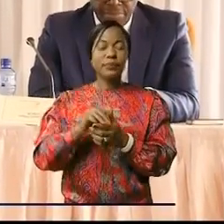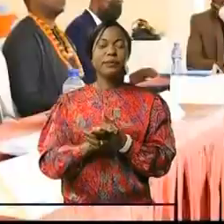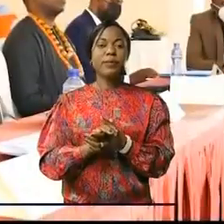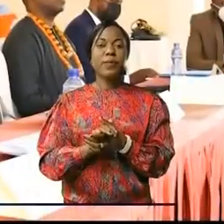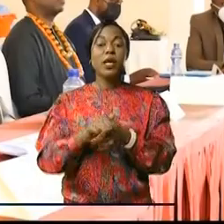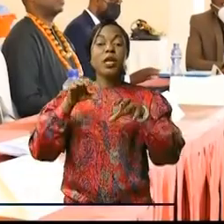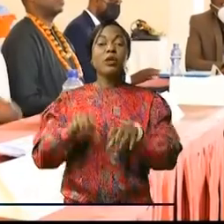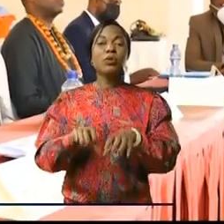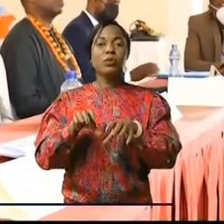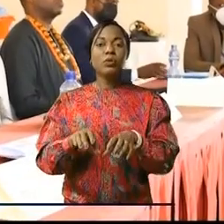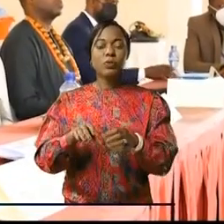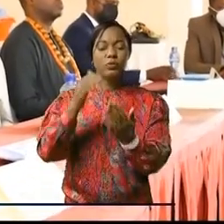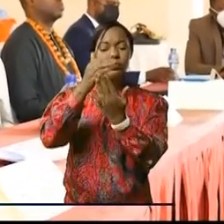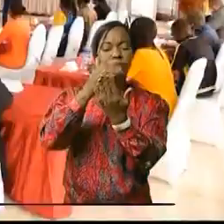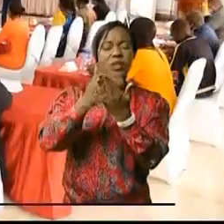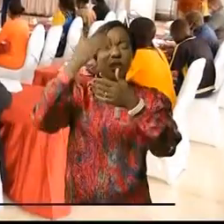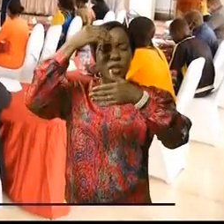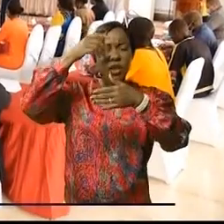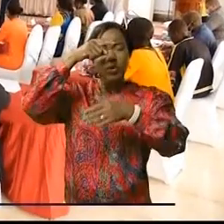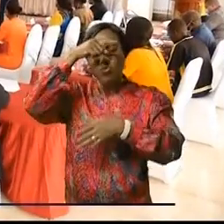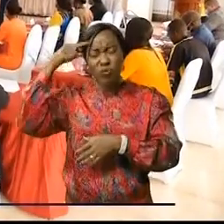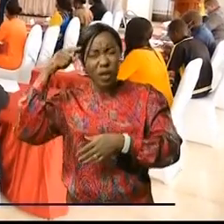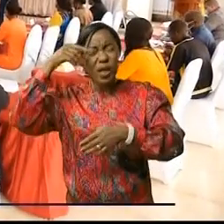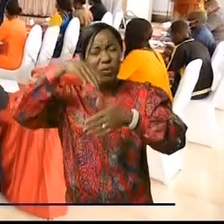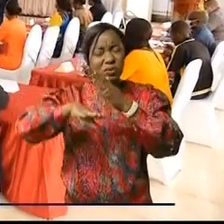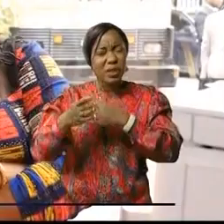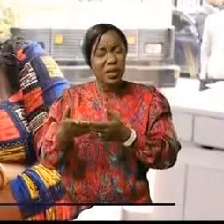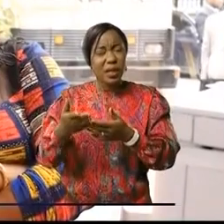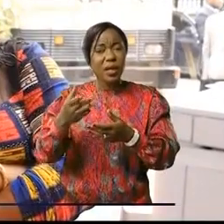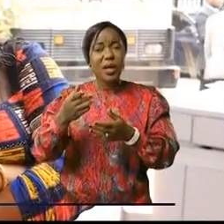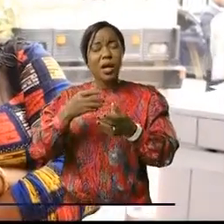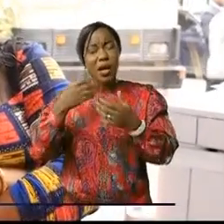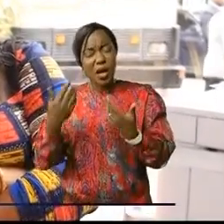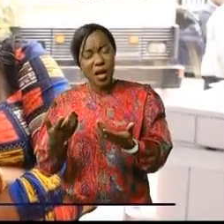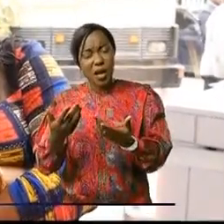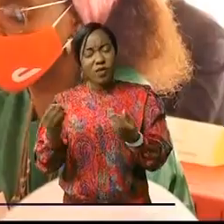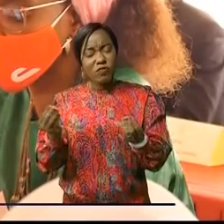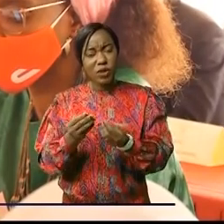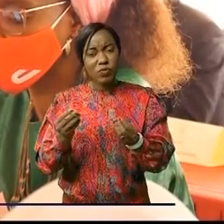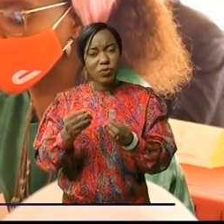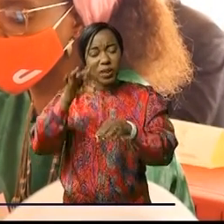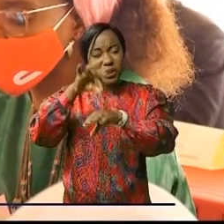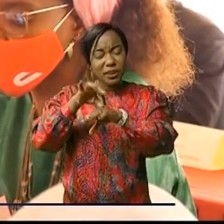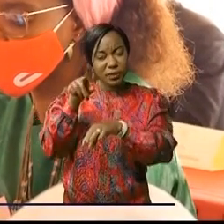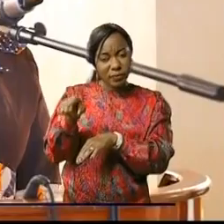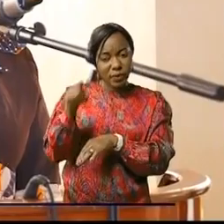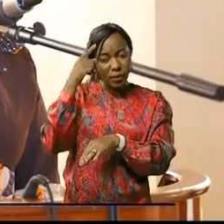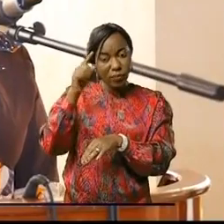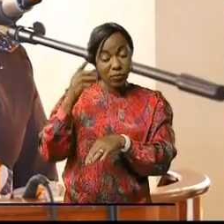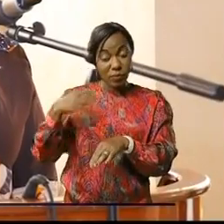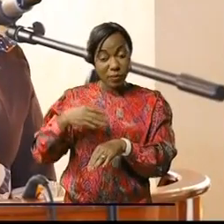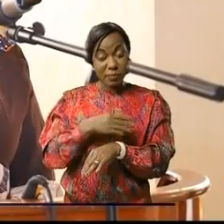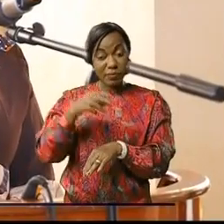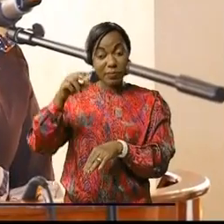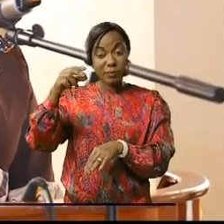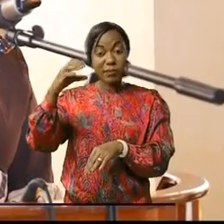de la RDC, de la liste noire, de tout ce qui a trait aux violences basées sur le genre. C'était l'occasion pour Chantal Yelou